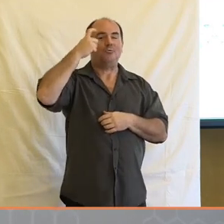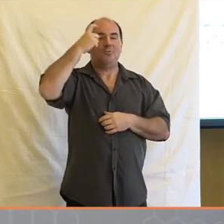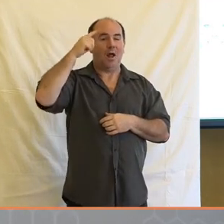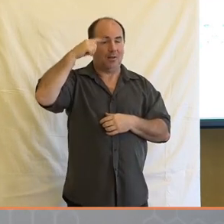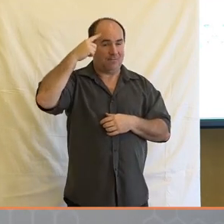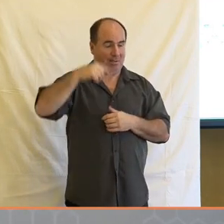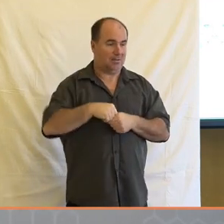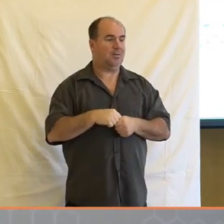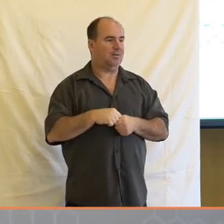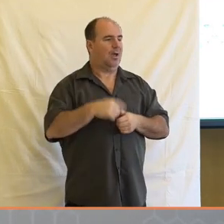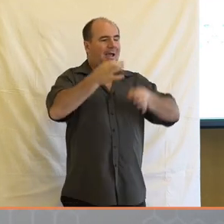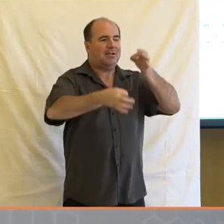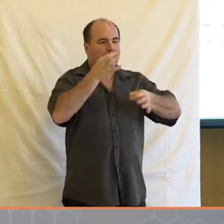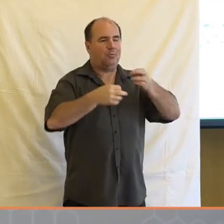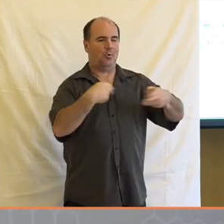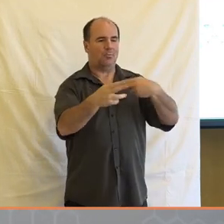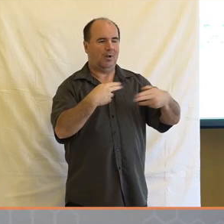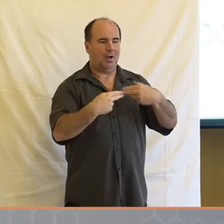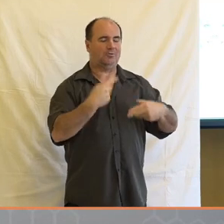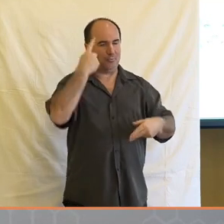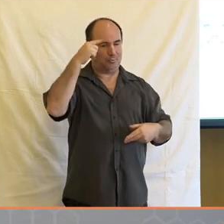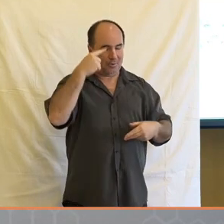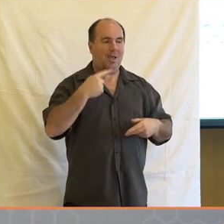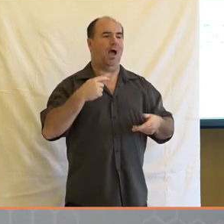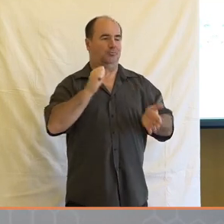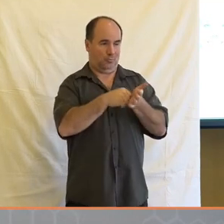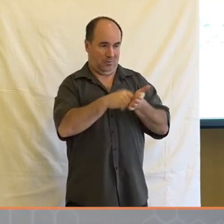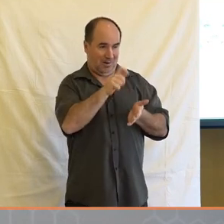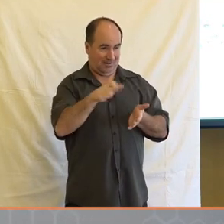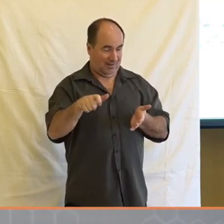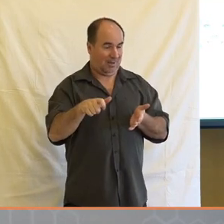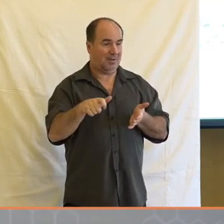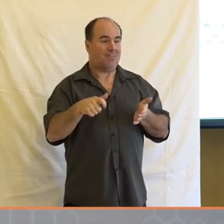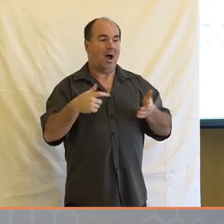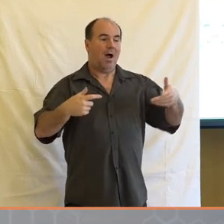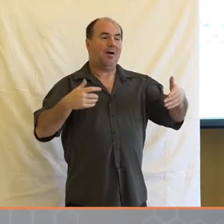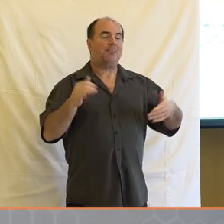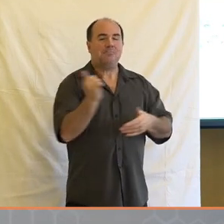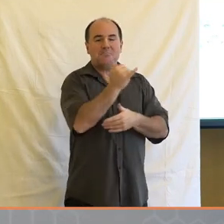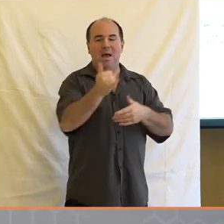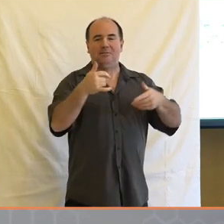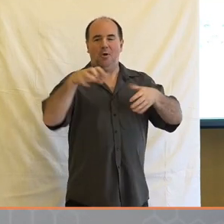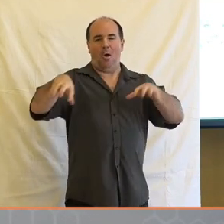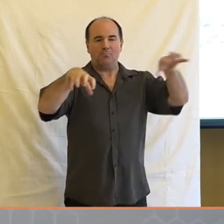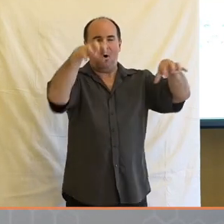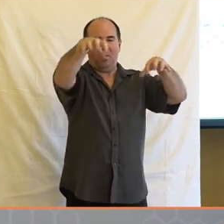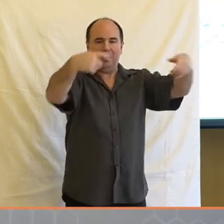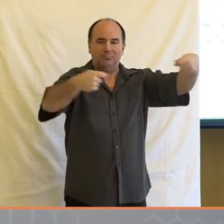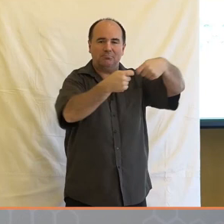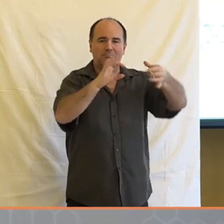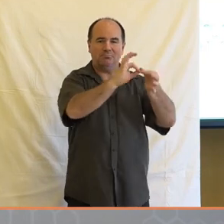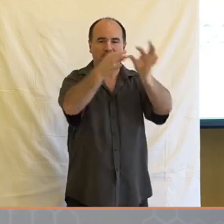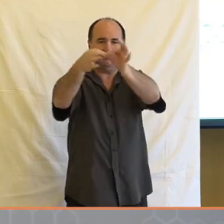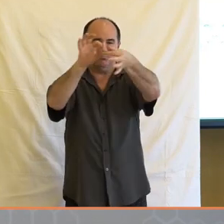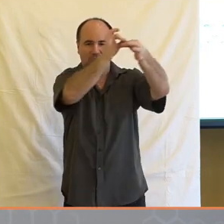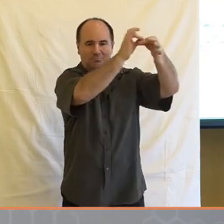Institutu komunikačních studií a žurnalistiky, má ten mezioborový přesah a právě časti a časti jsou si vědomi toho,